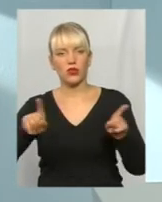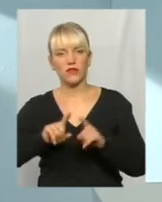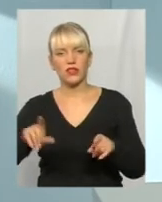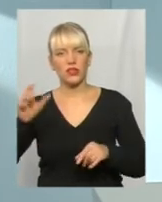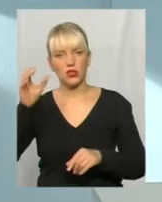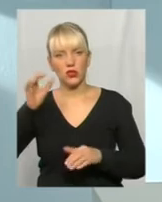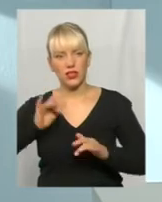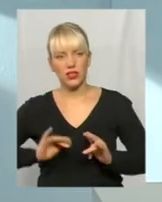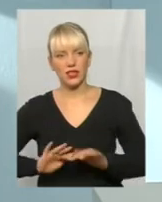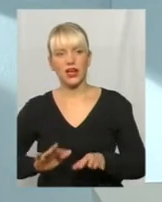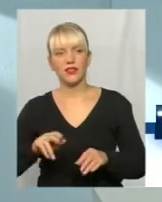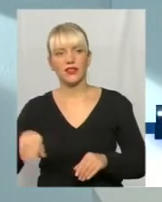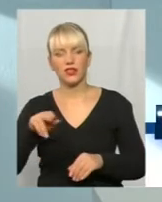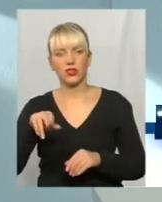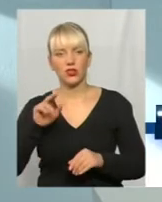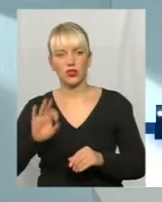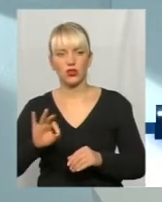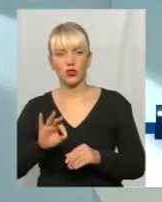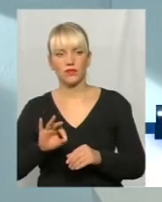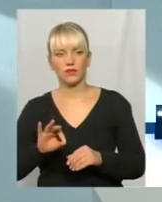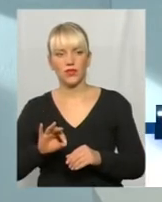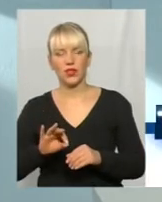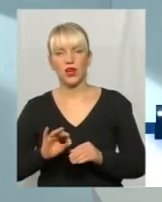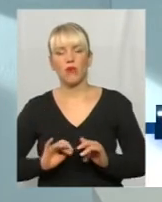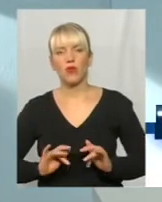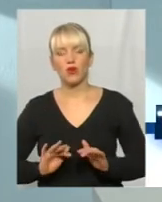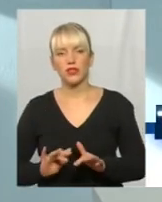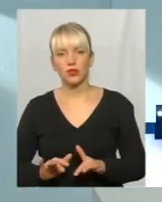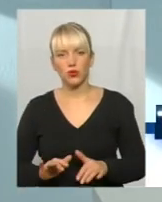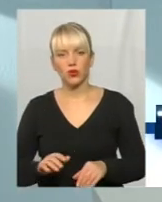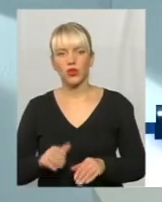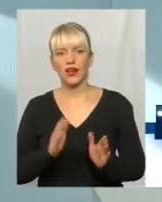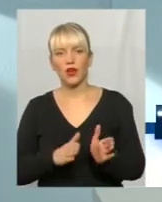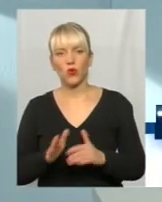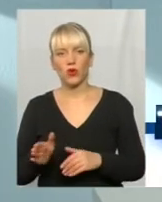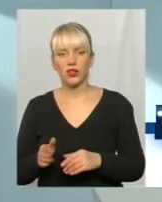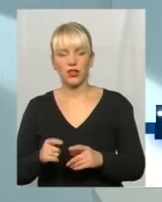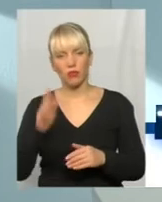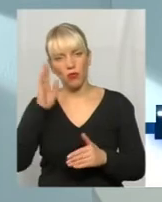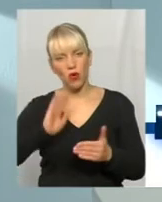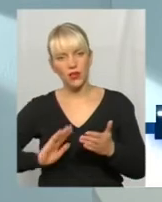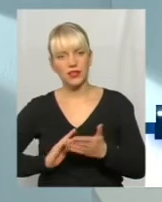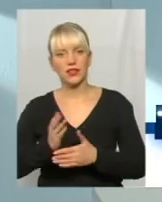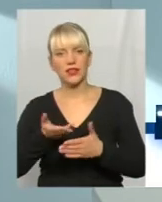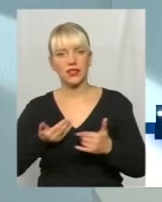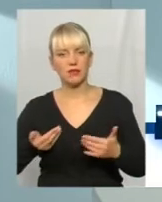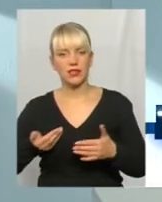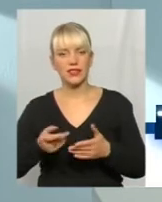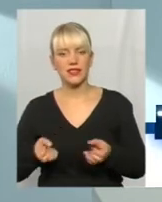діяльності з приводу якраз процедур регуляторної політики. зібрали і